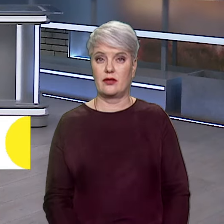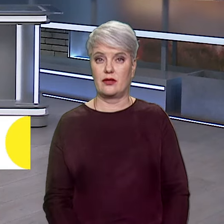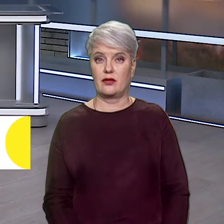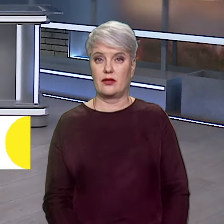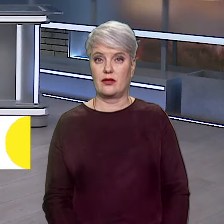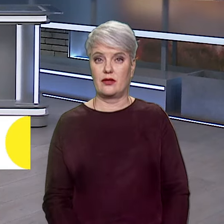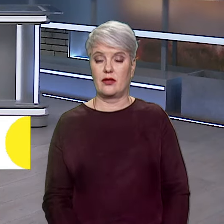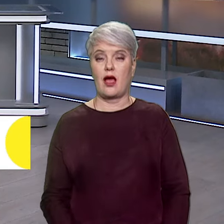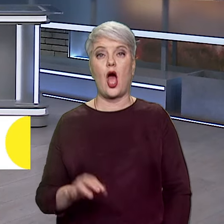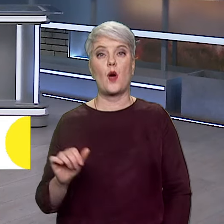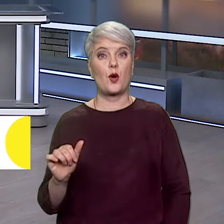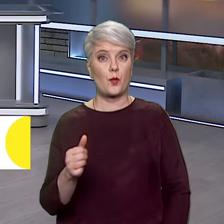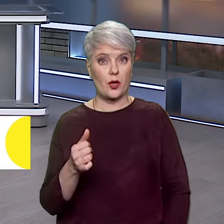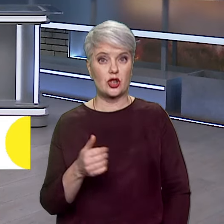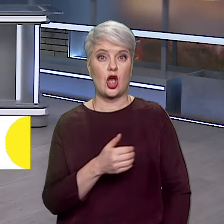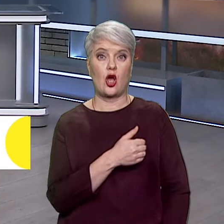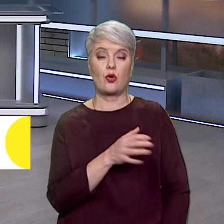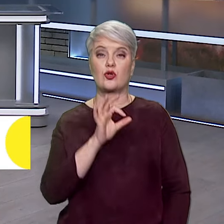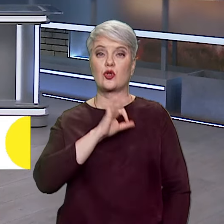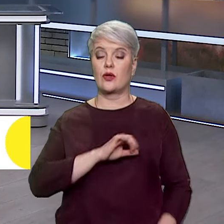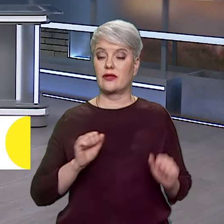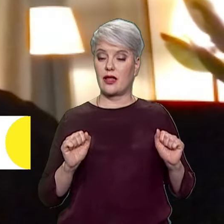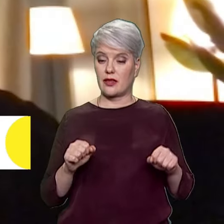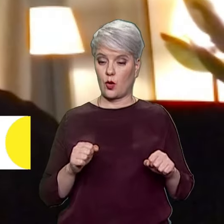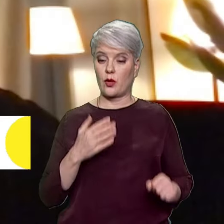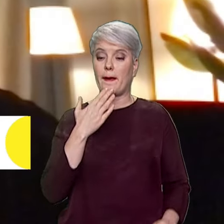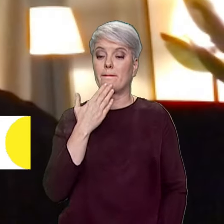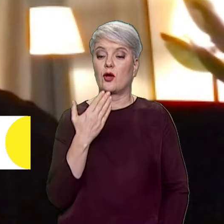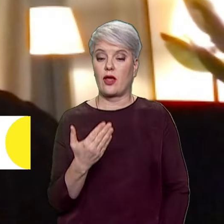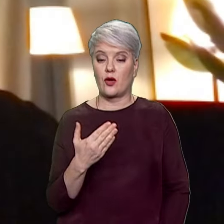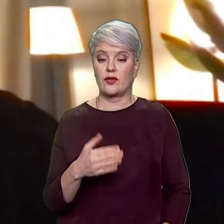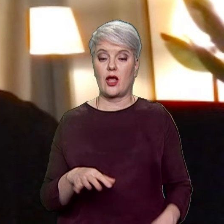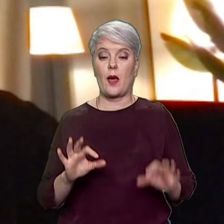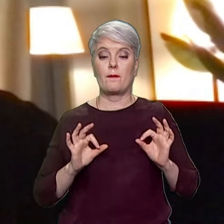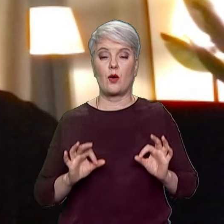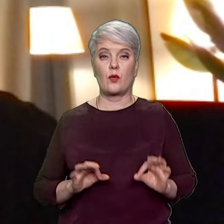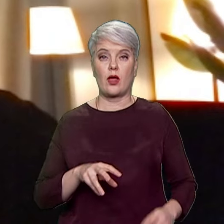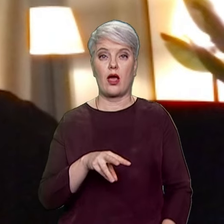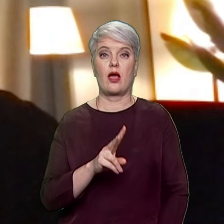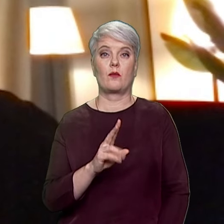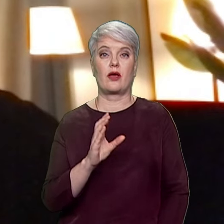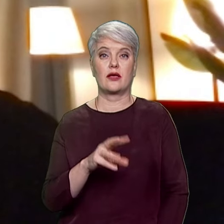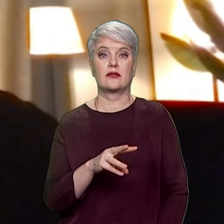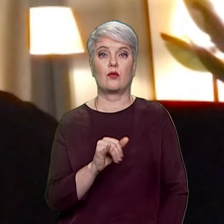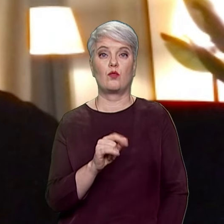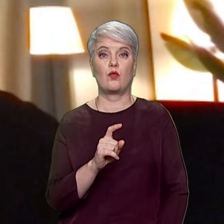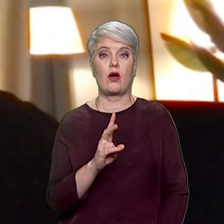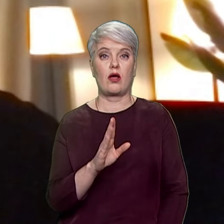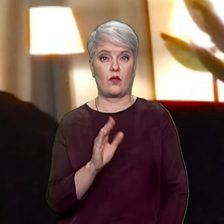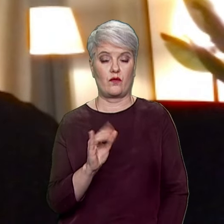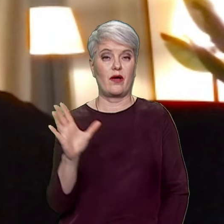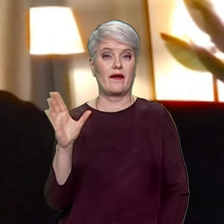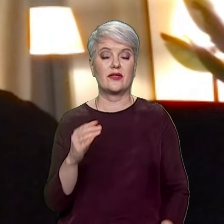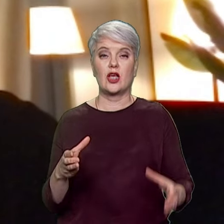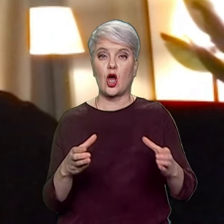По-перше, хочу скористатися нагодою та подякувати прокурору МКС Каріму Хану, всій команді Міжнародного кримінального